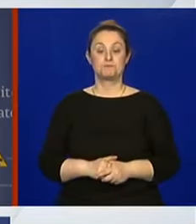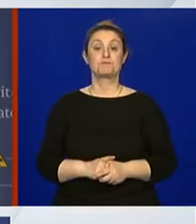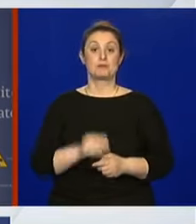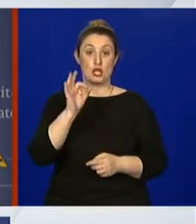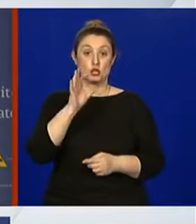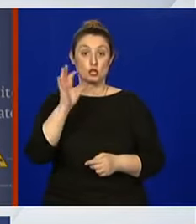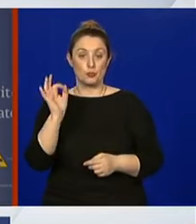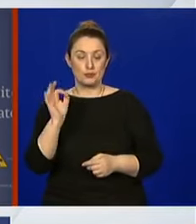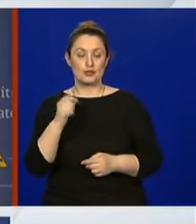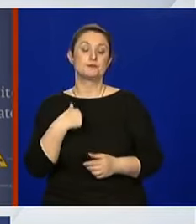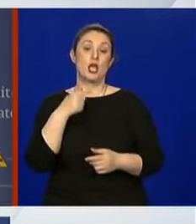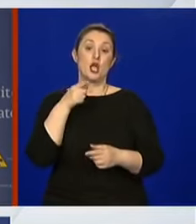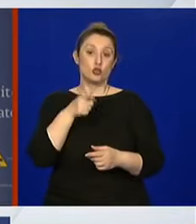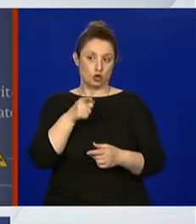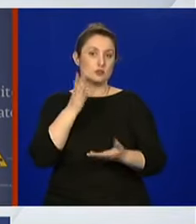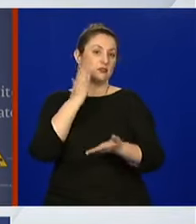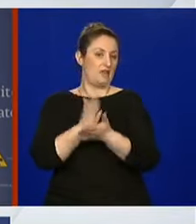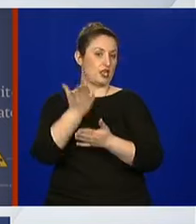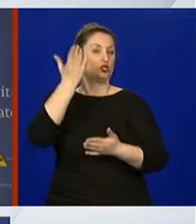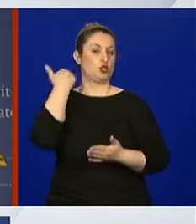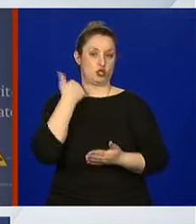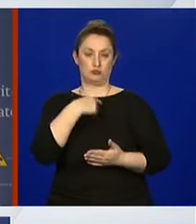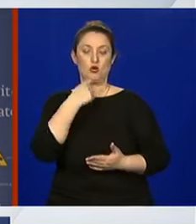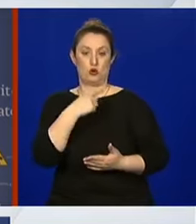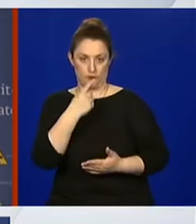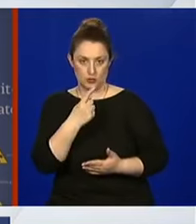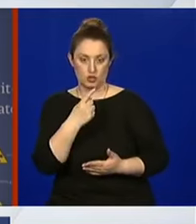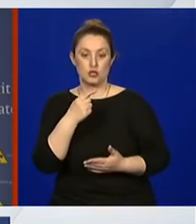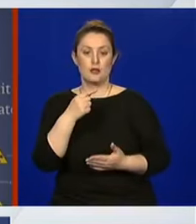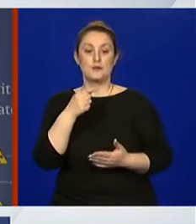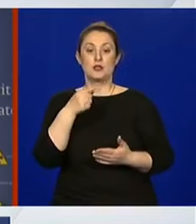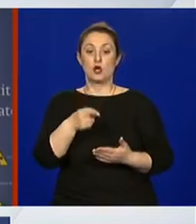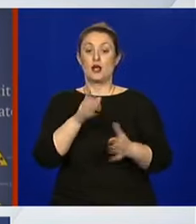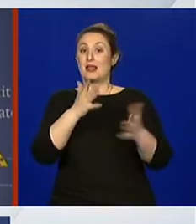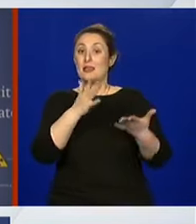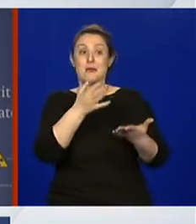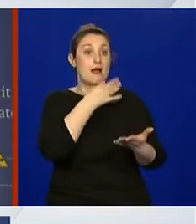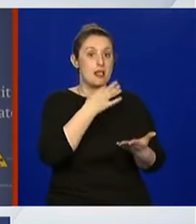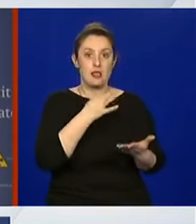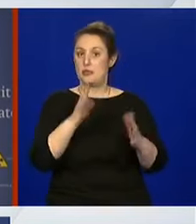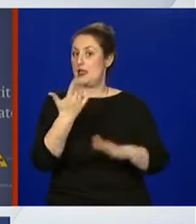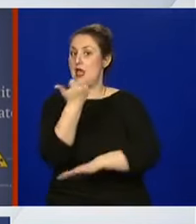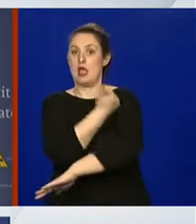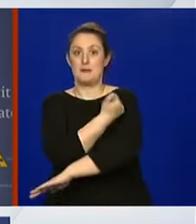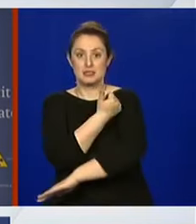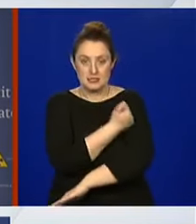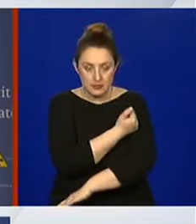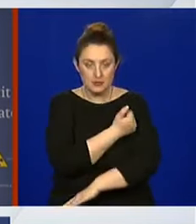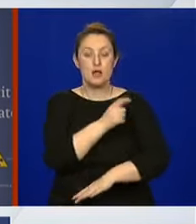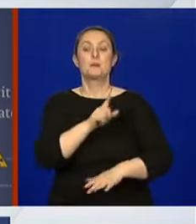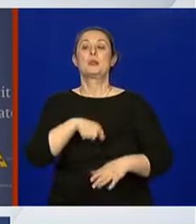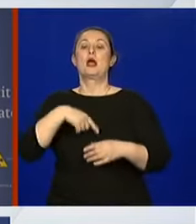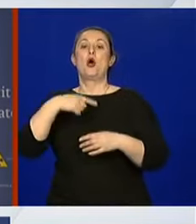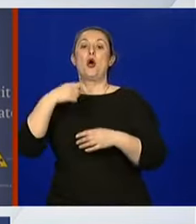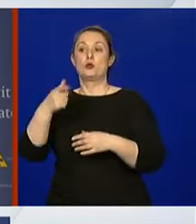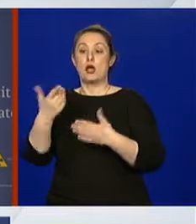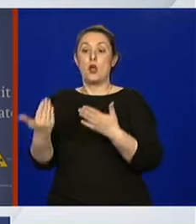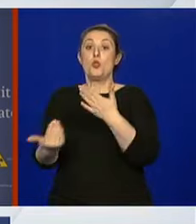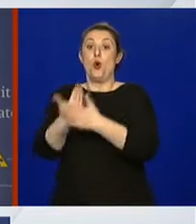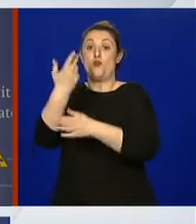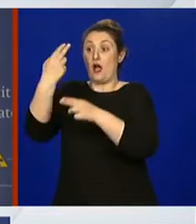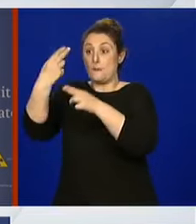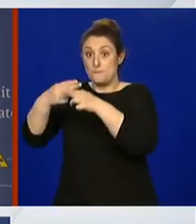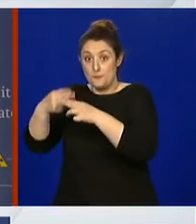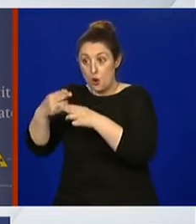spominjala i to su ideje kad nemate lijek, kad nemate cijepivo onda u svakoj novoj bolesti ili u bolesti